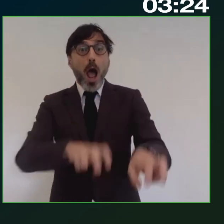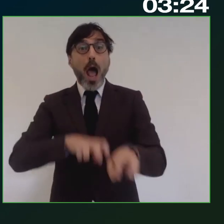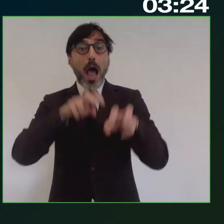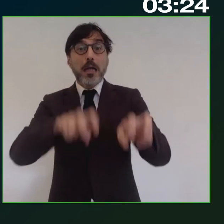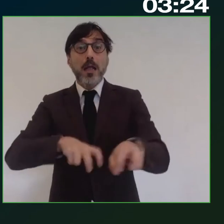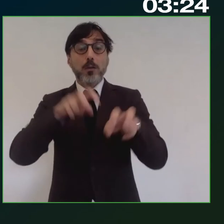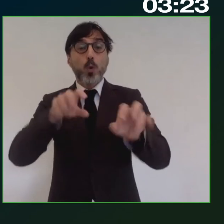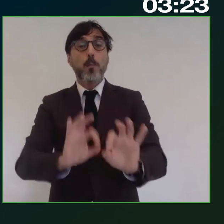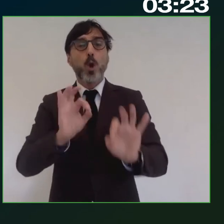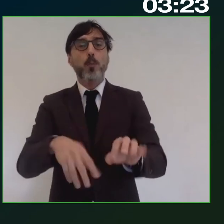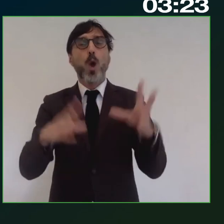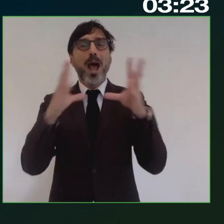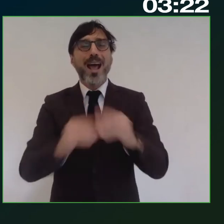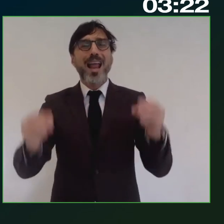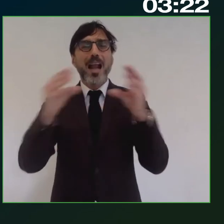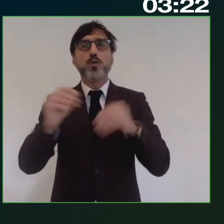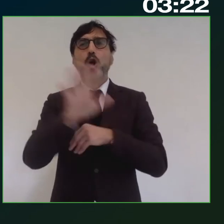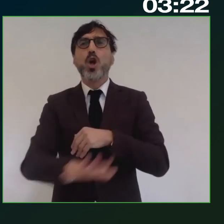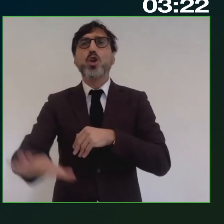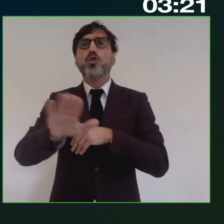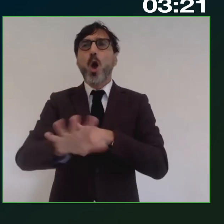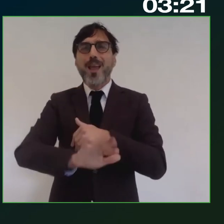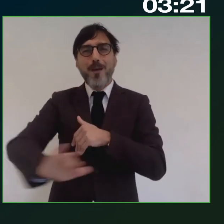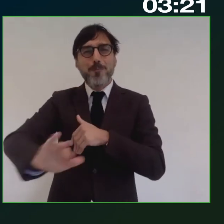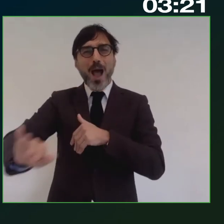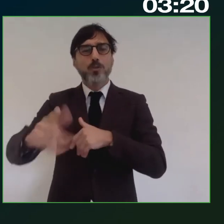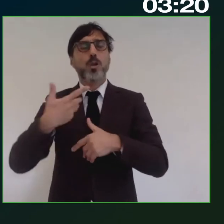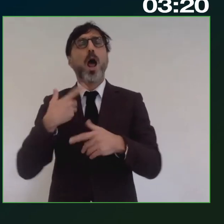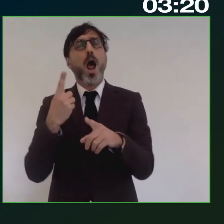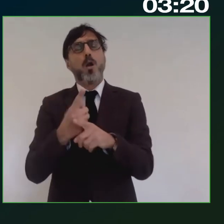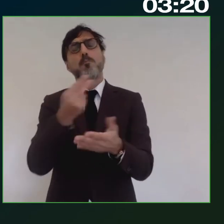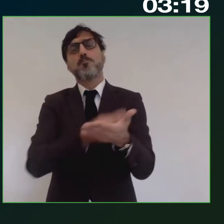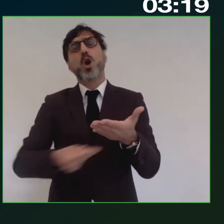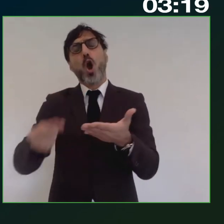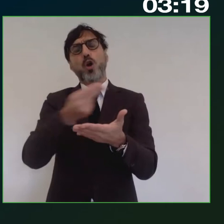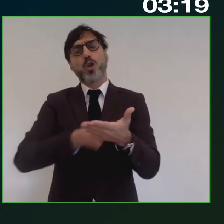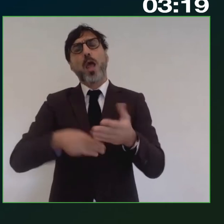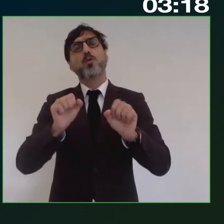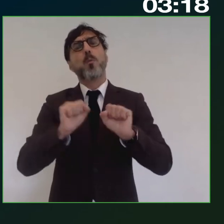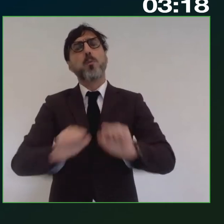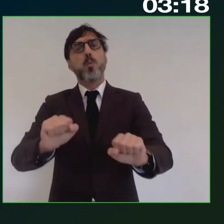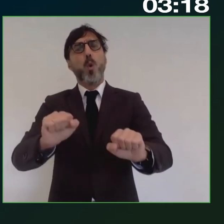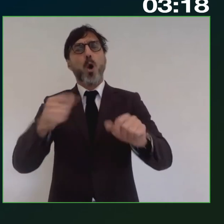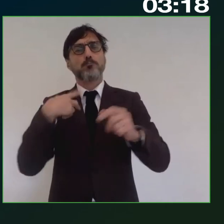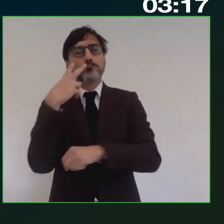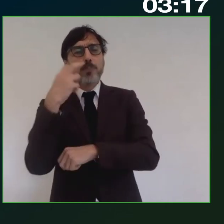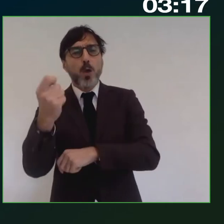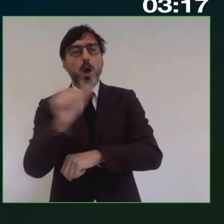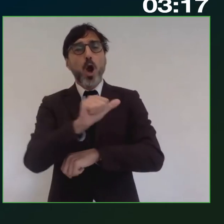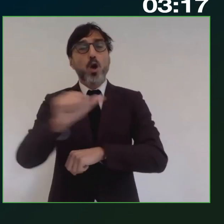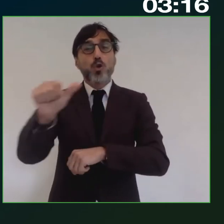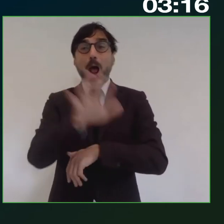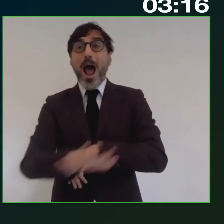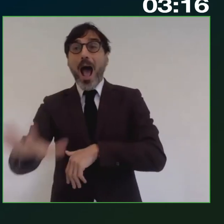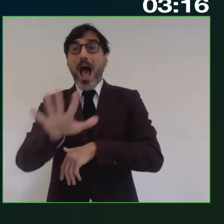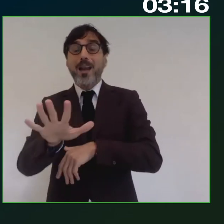rivitalizzazione di tutte le zone margini, quindi un progetto che possa riguardare non solo le aree